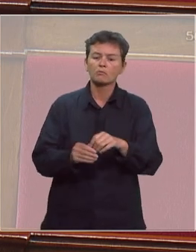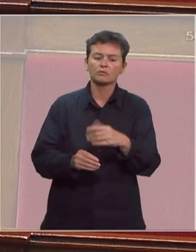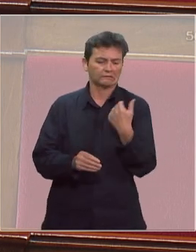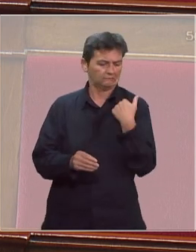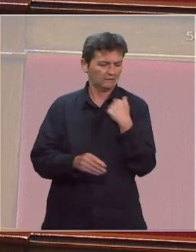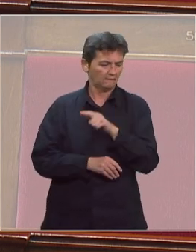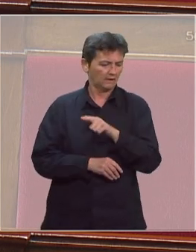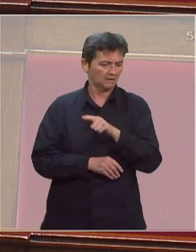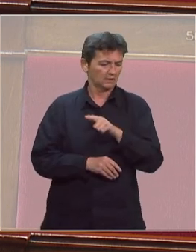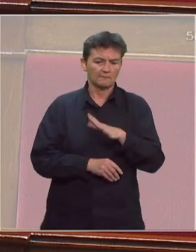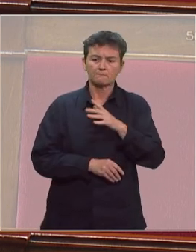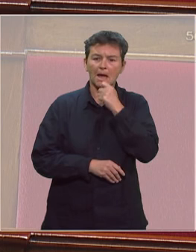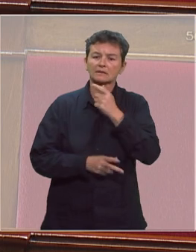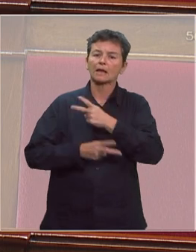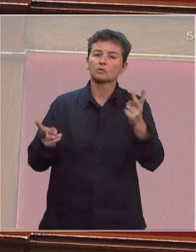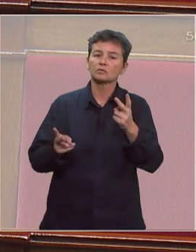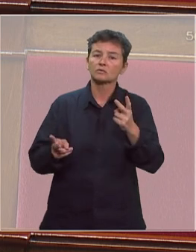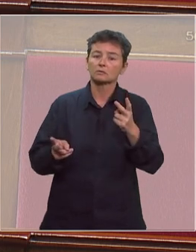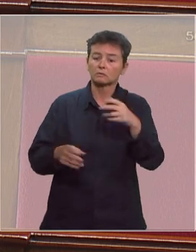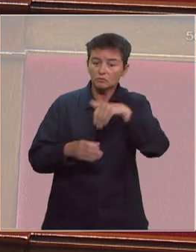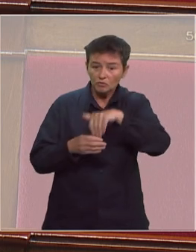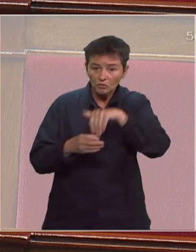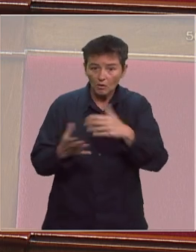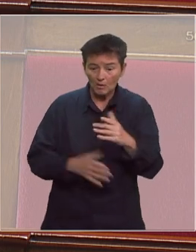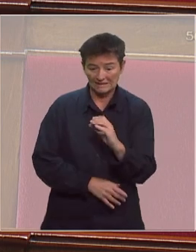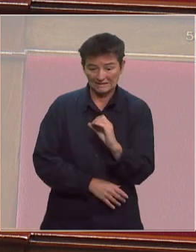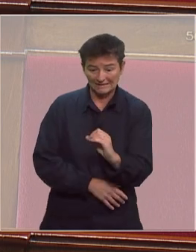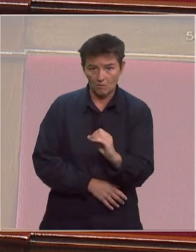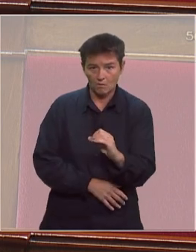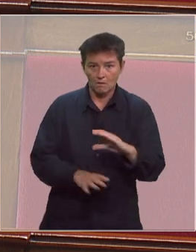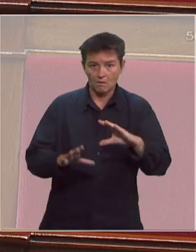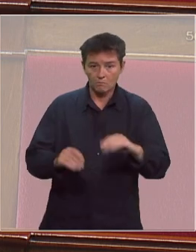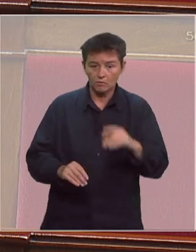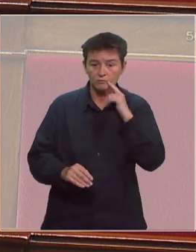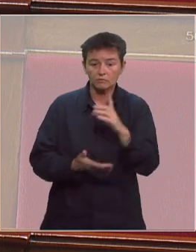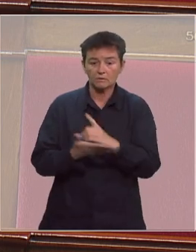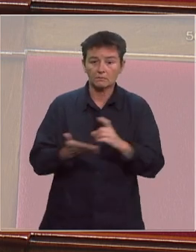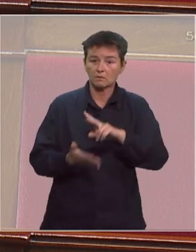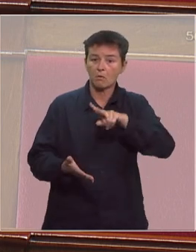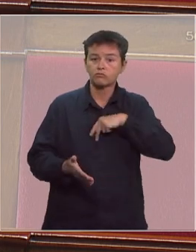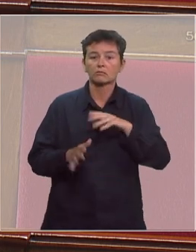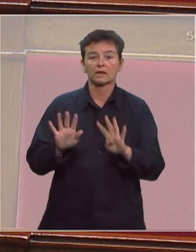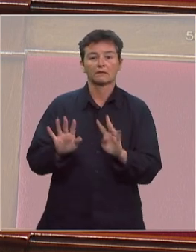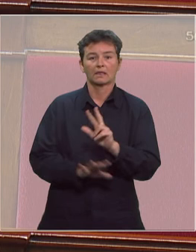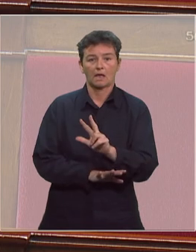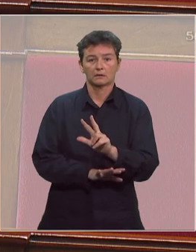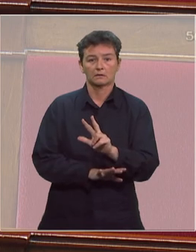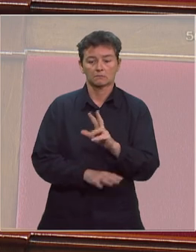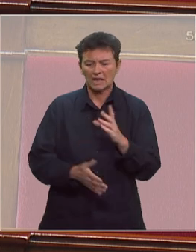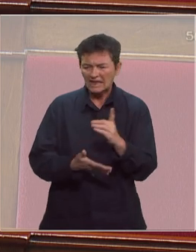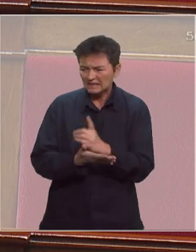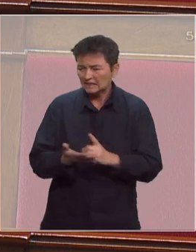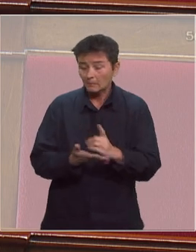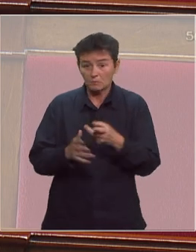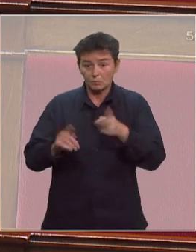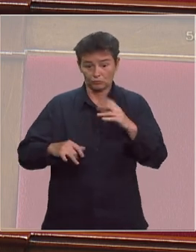le 27 mars dernier il y aurait zéro poste pour la Seine-Saint-Denis qui est par ailleurs le département le plus